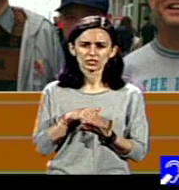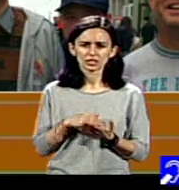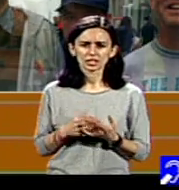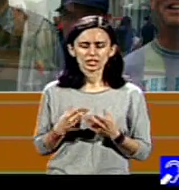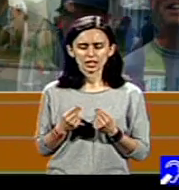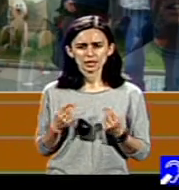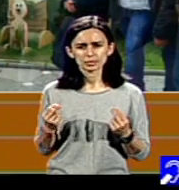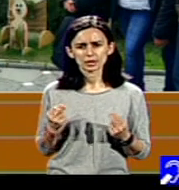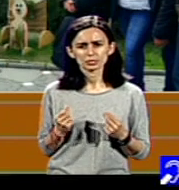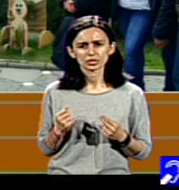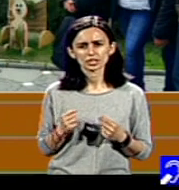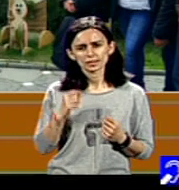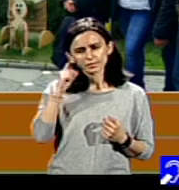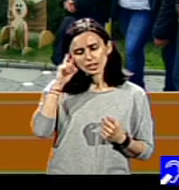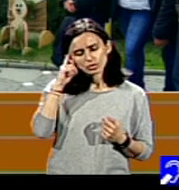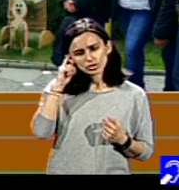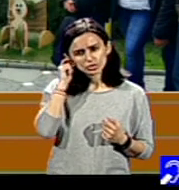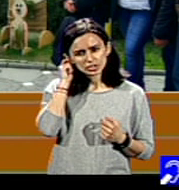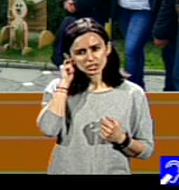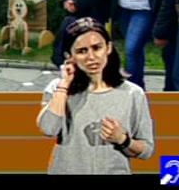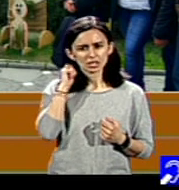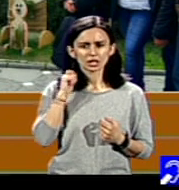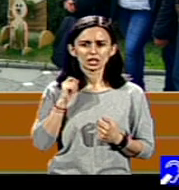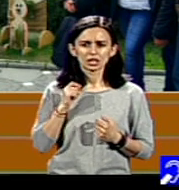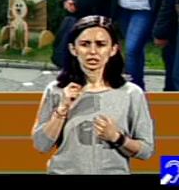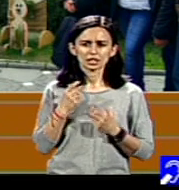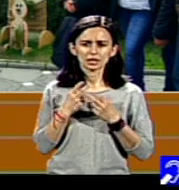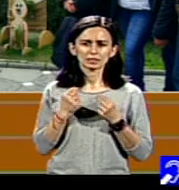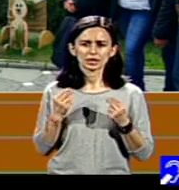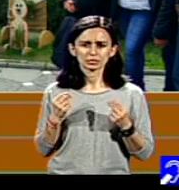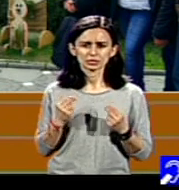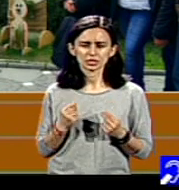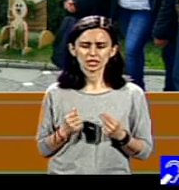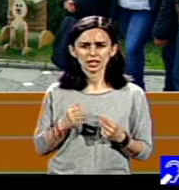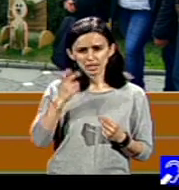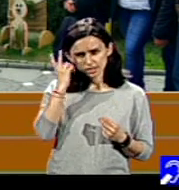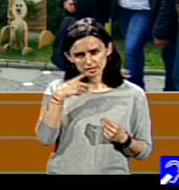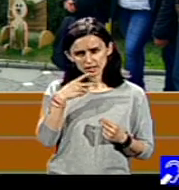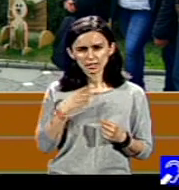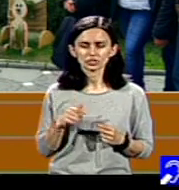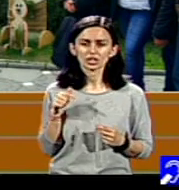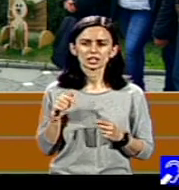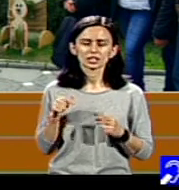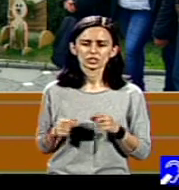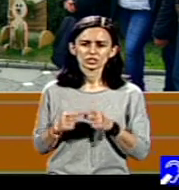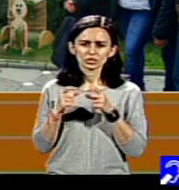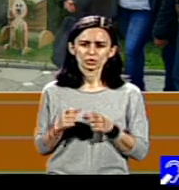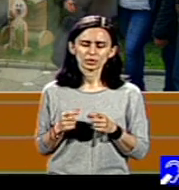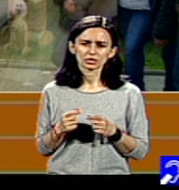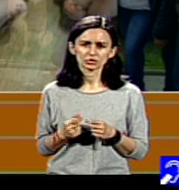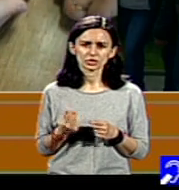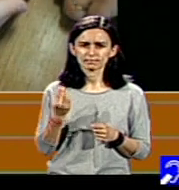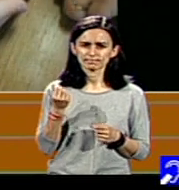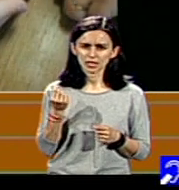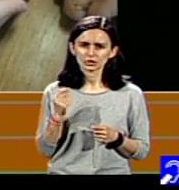pricepere, de mai multe cunoștințe în acest domeniu și, în același timp, și costurile, sigur că